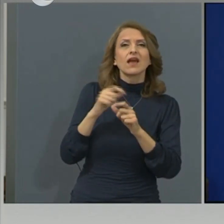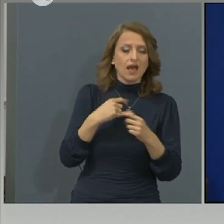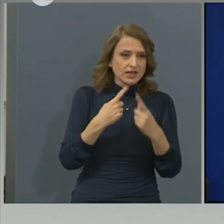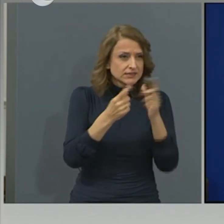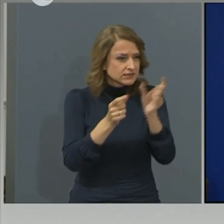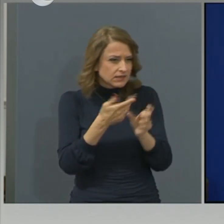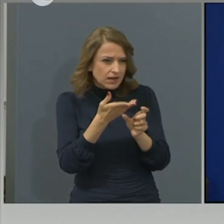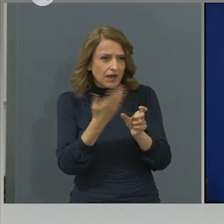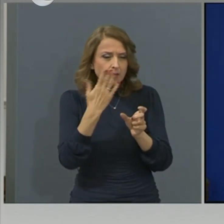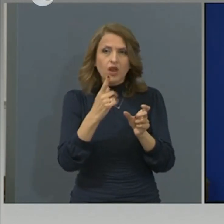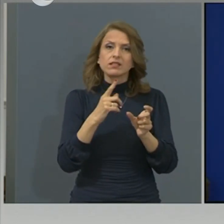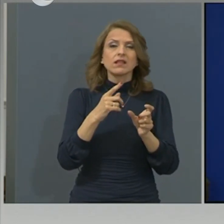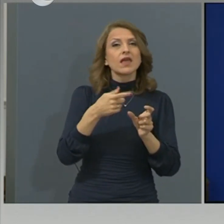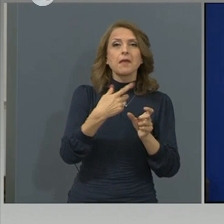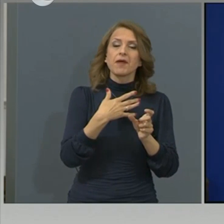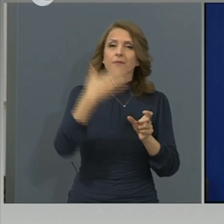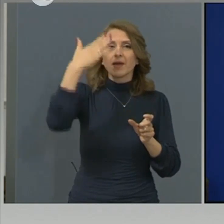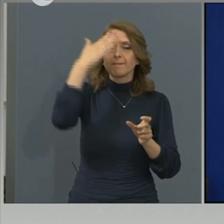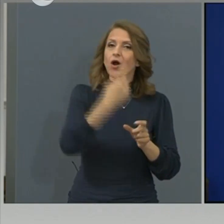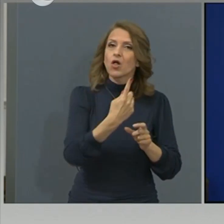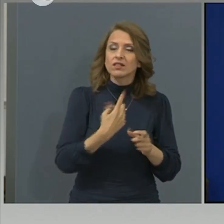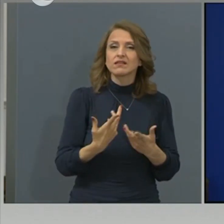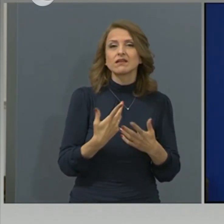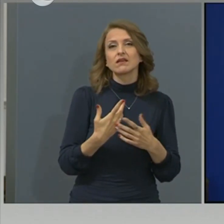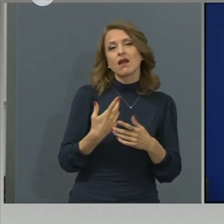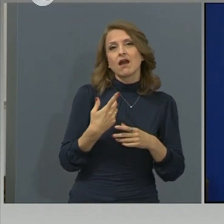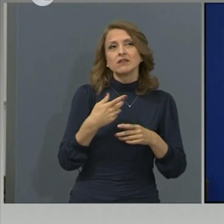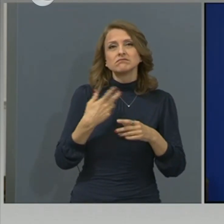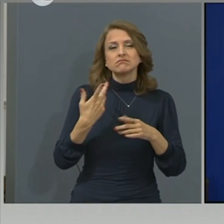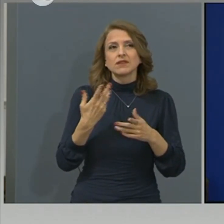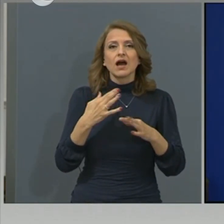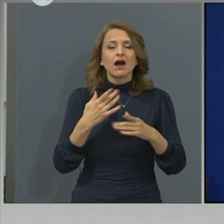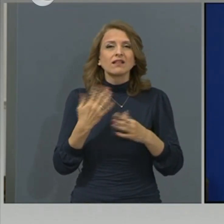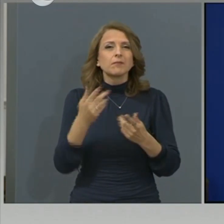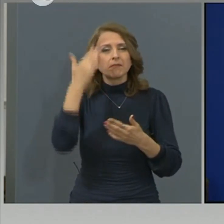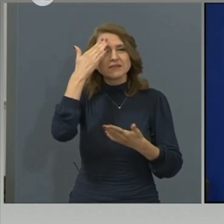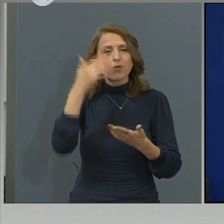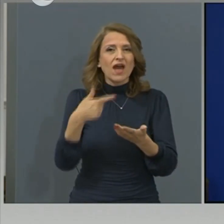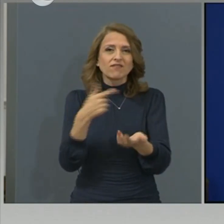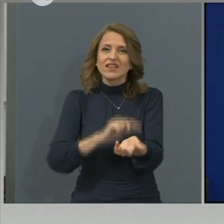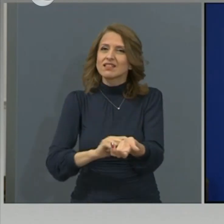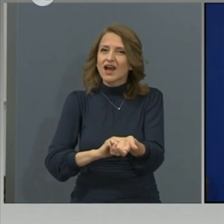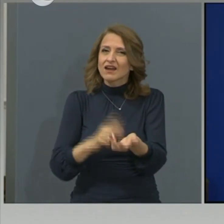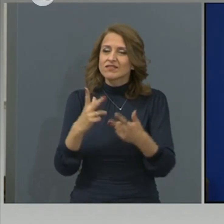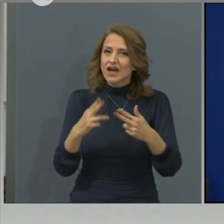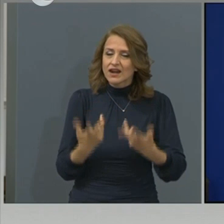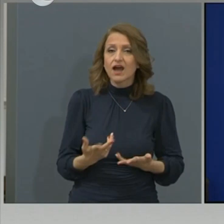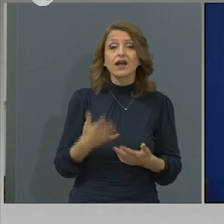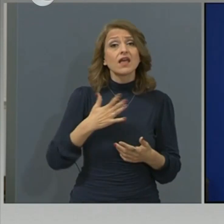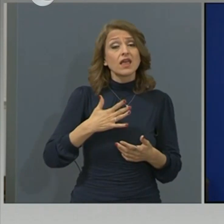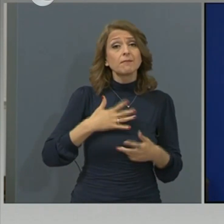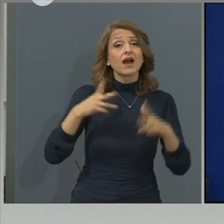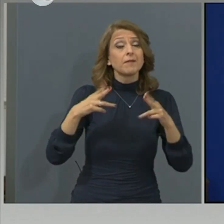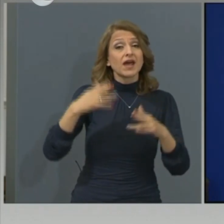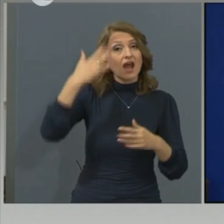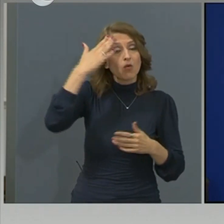всички специалисти. Имахме болни с химатологични прояви, с онкологично болни